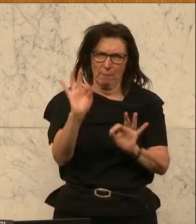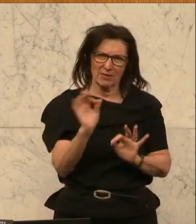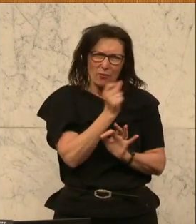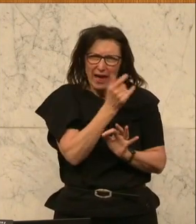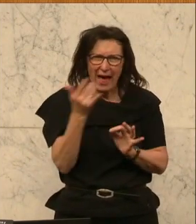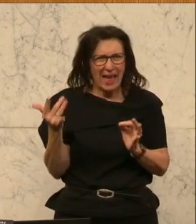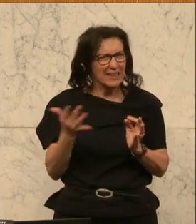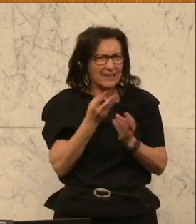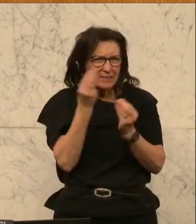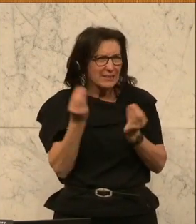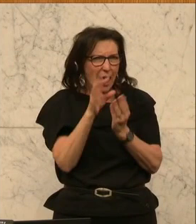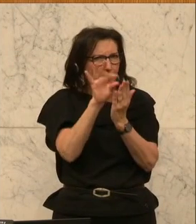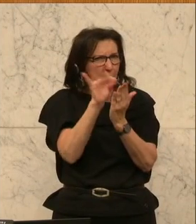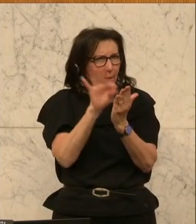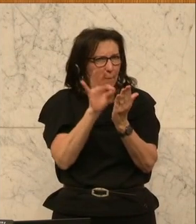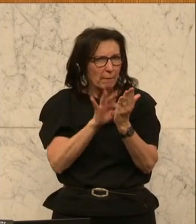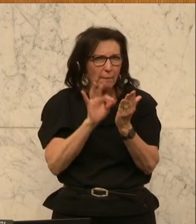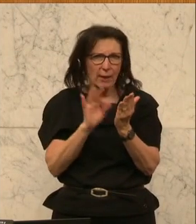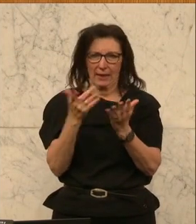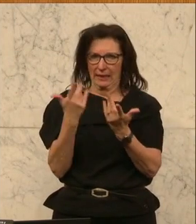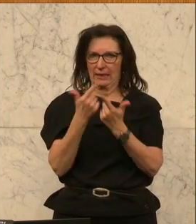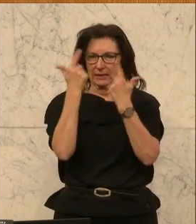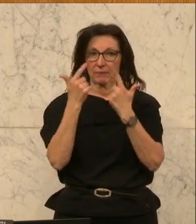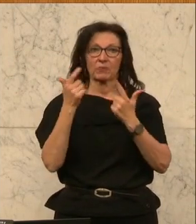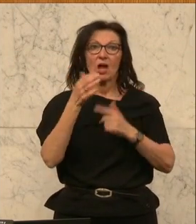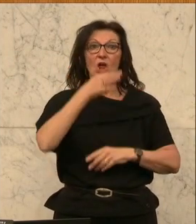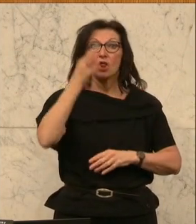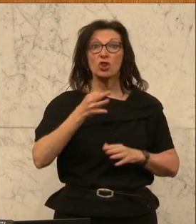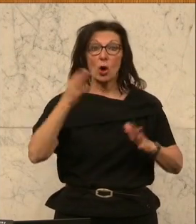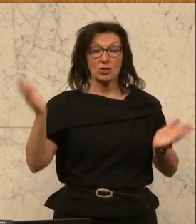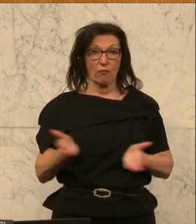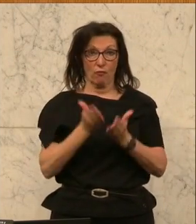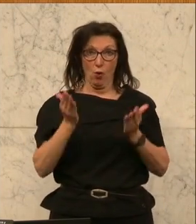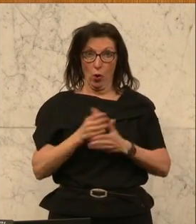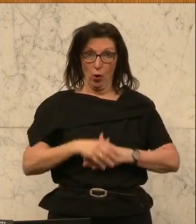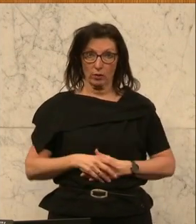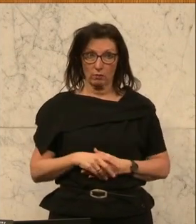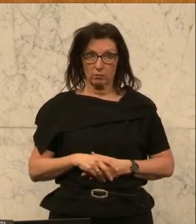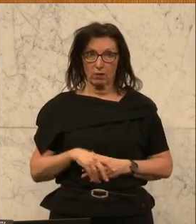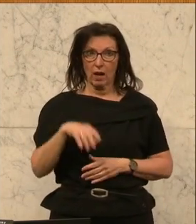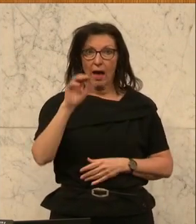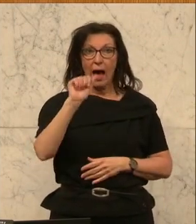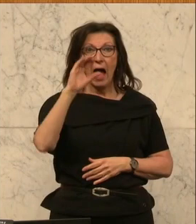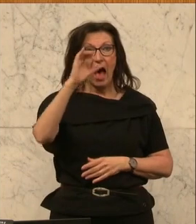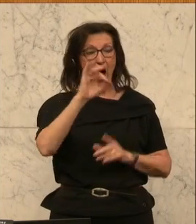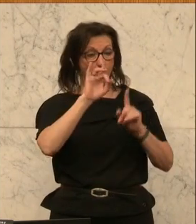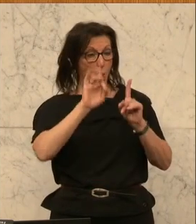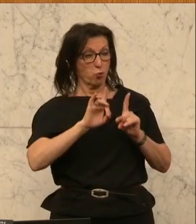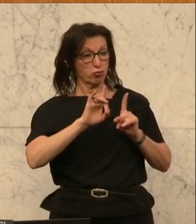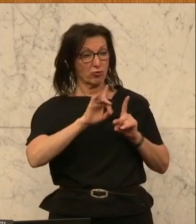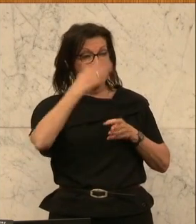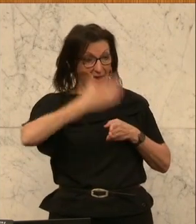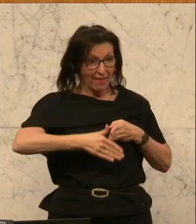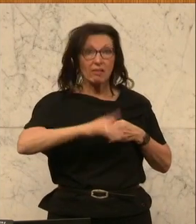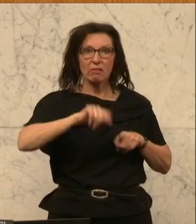wichtige aufzählen werde. Erstens, die Deutschförderung endet nicht mehr mit dem Ende des AO-Status wie bisher, sondern geht weiter,